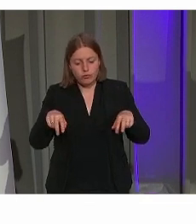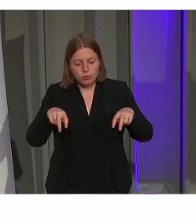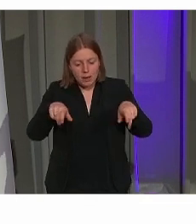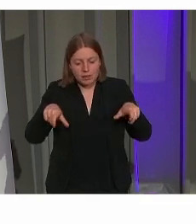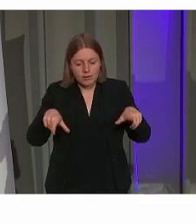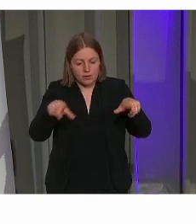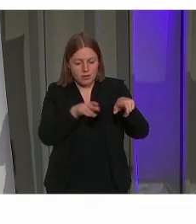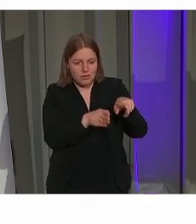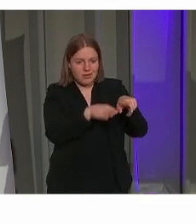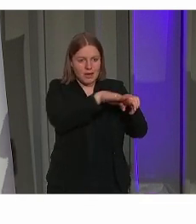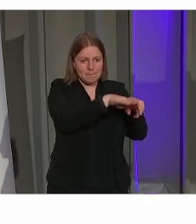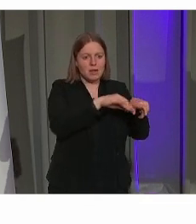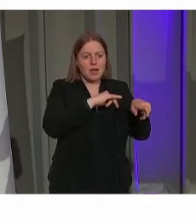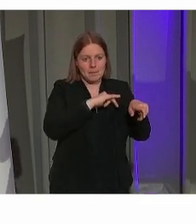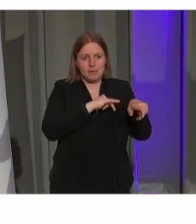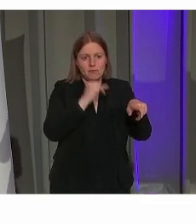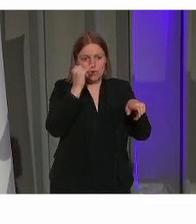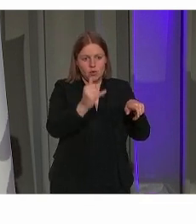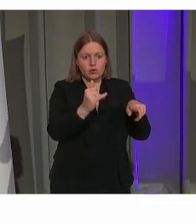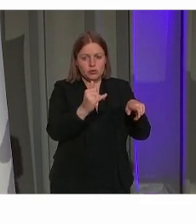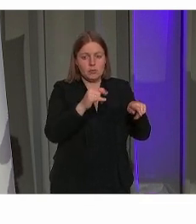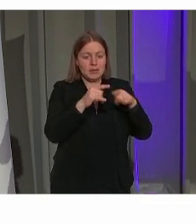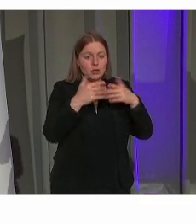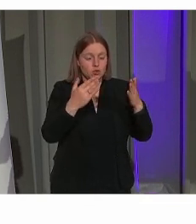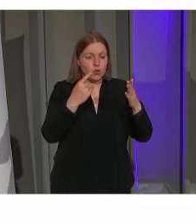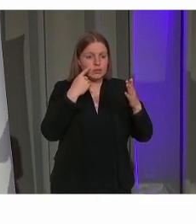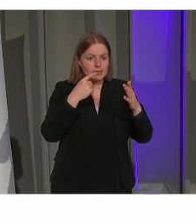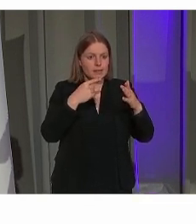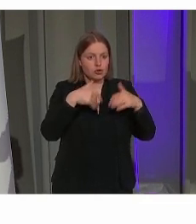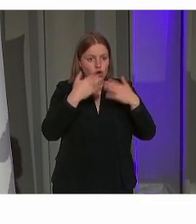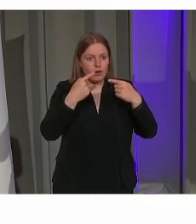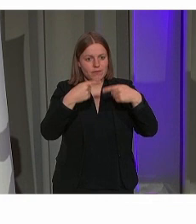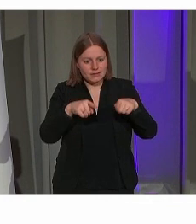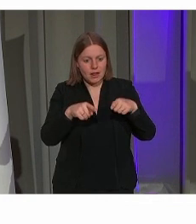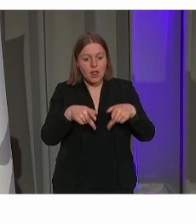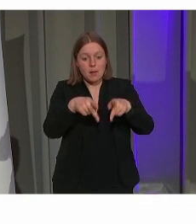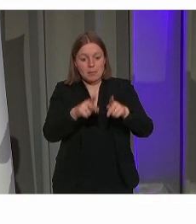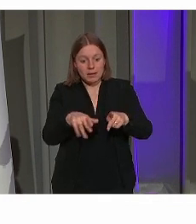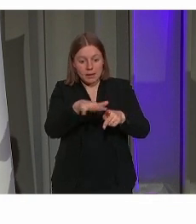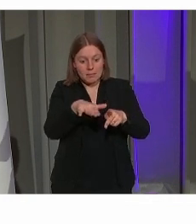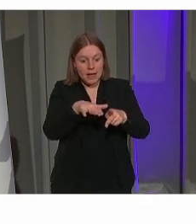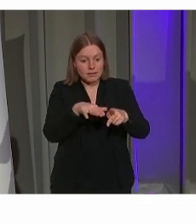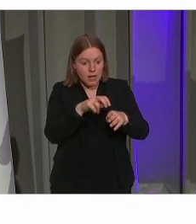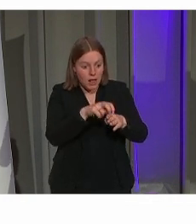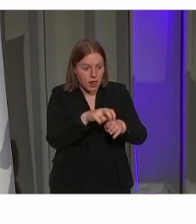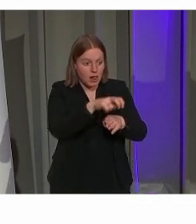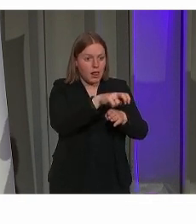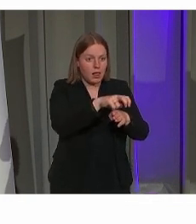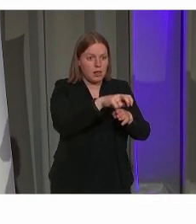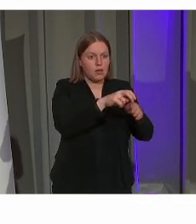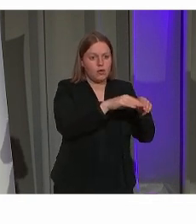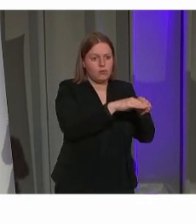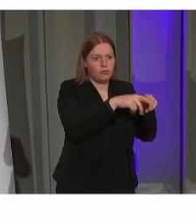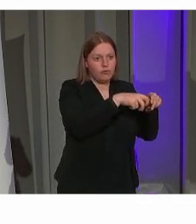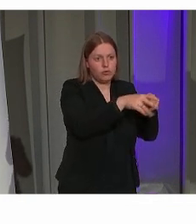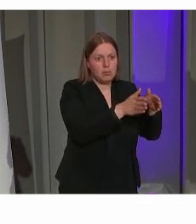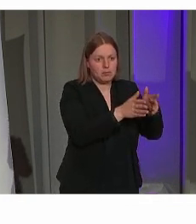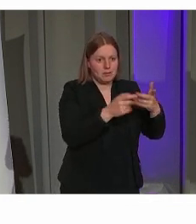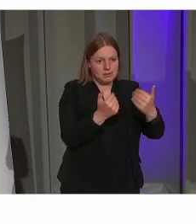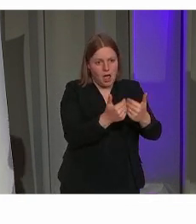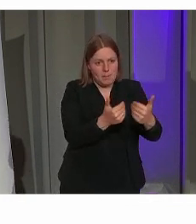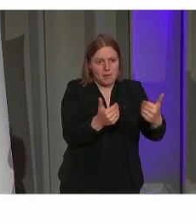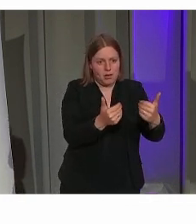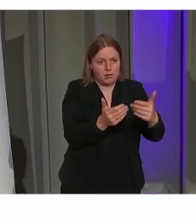dat er een overgang is tussen de parkeerplaats en het voetpad. Dat men eigenlijk een stukje gescheiden